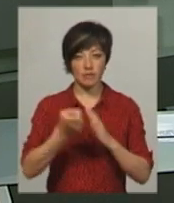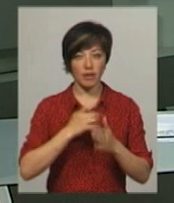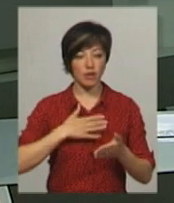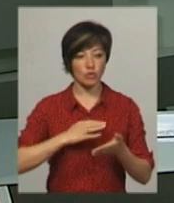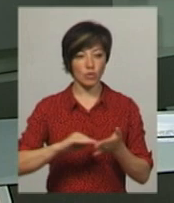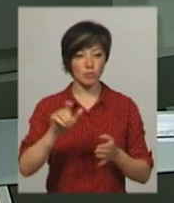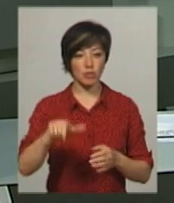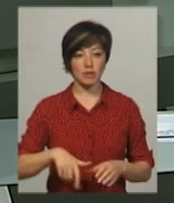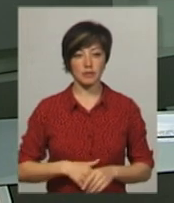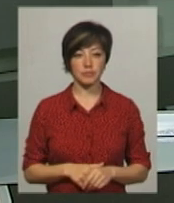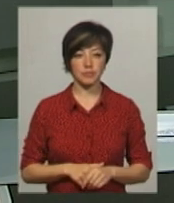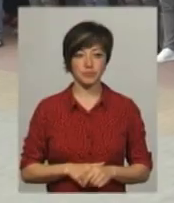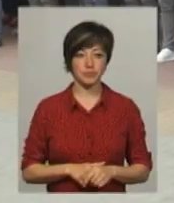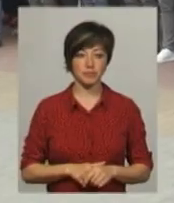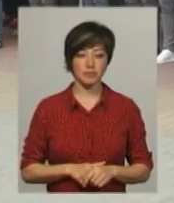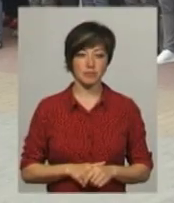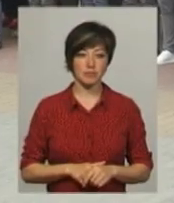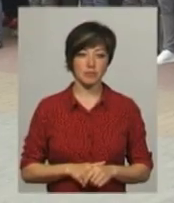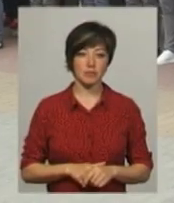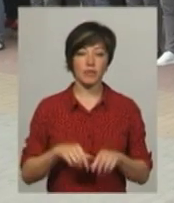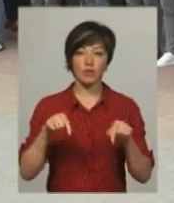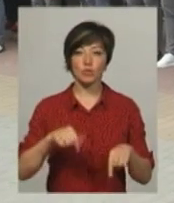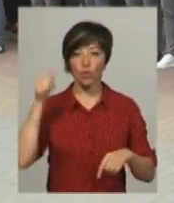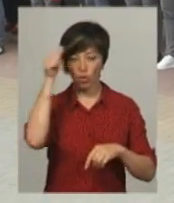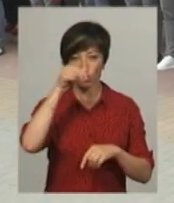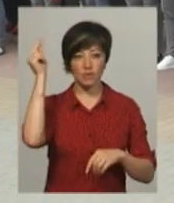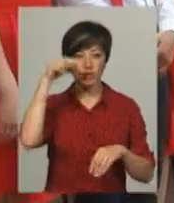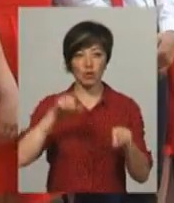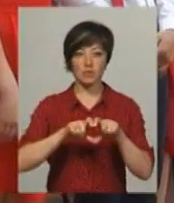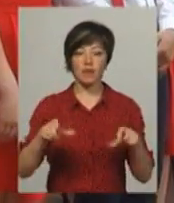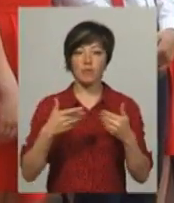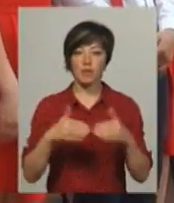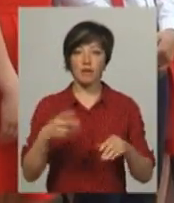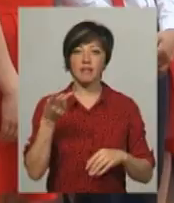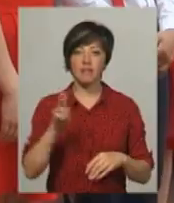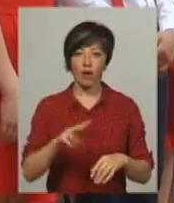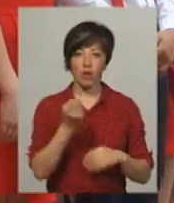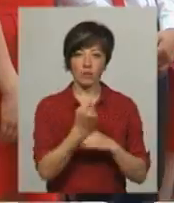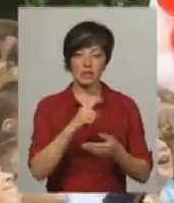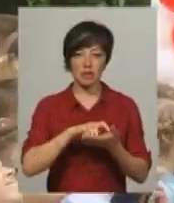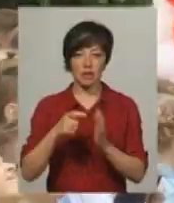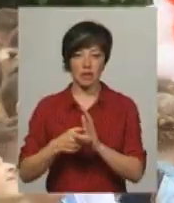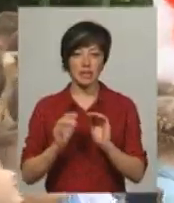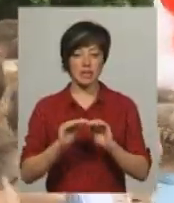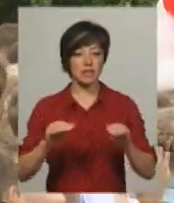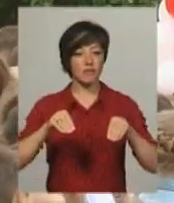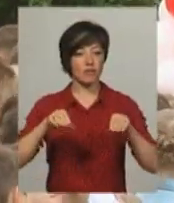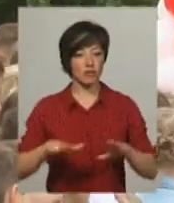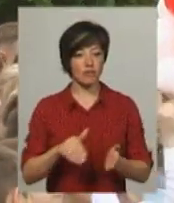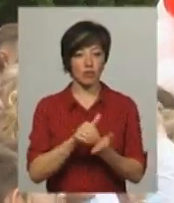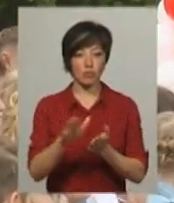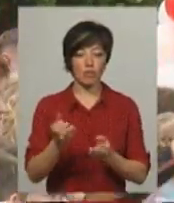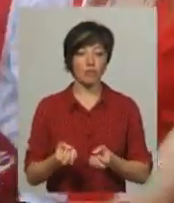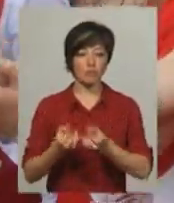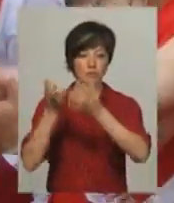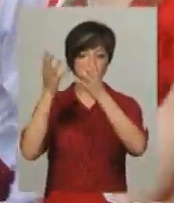Анастасія Олексюк. Цього року в навчальному закладі випускається два 11-ти класи. Учні вирішили відмовитись від